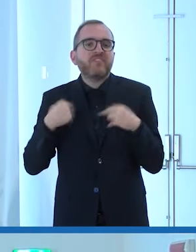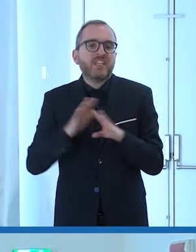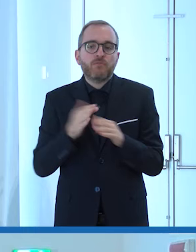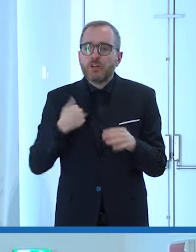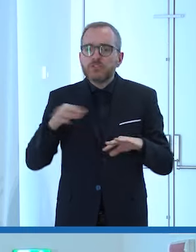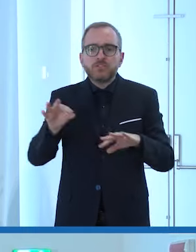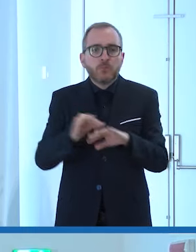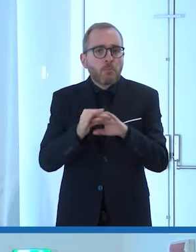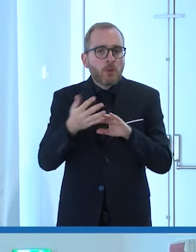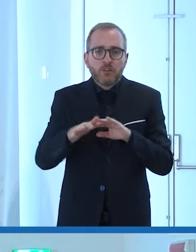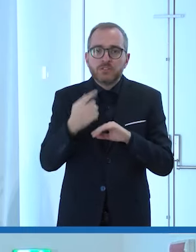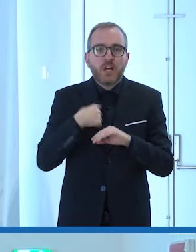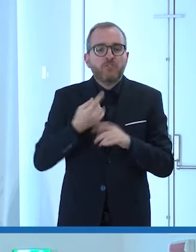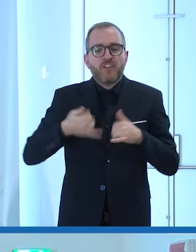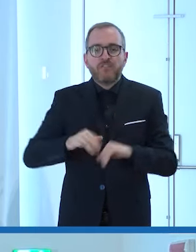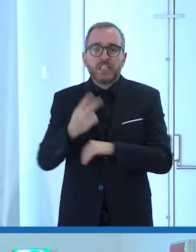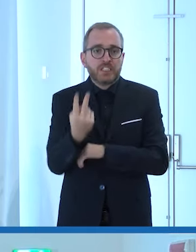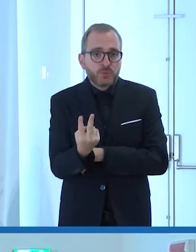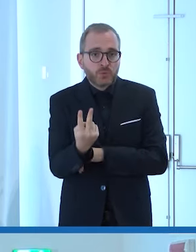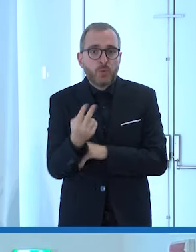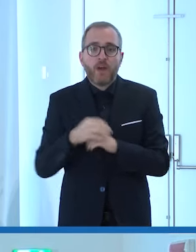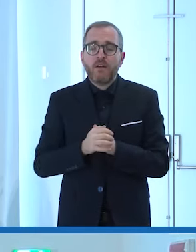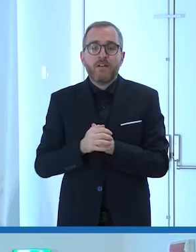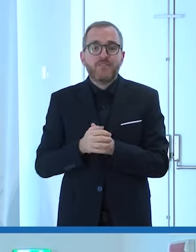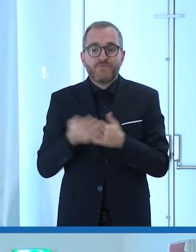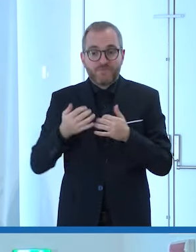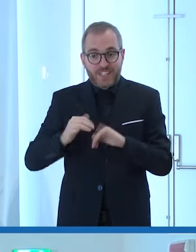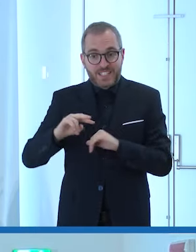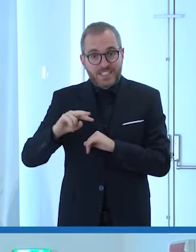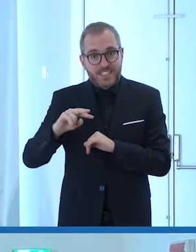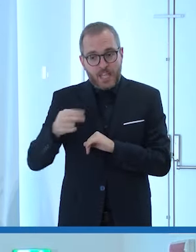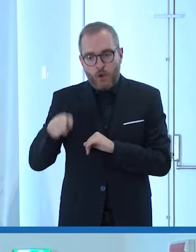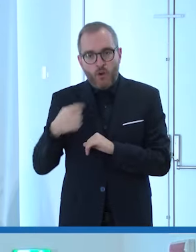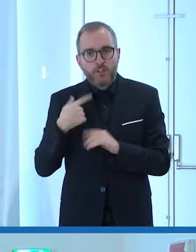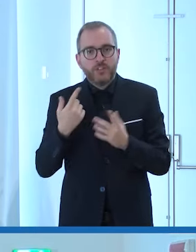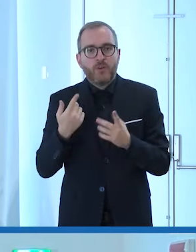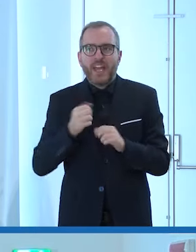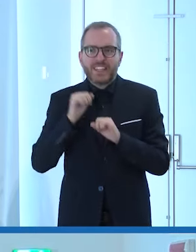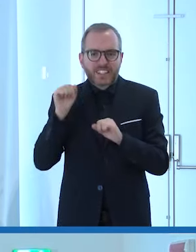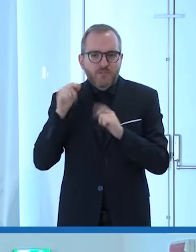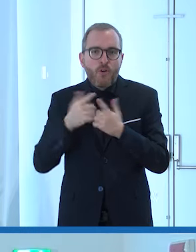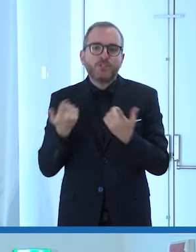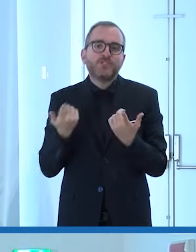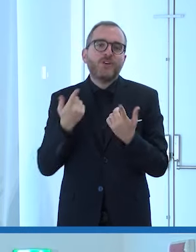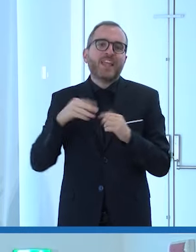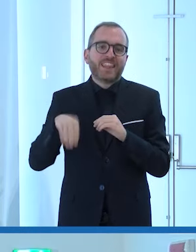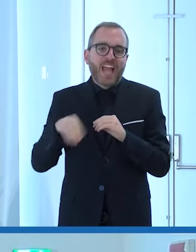figli il secondo cresce con sani principi grande tifoso del Napoli